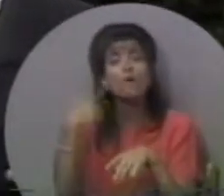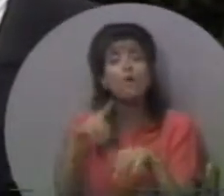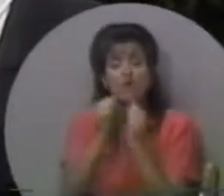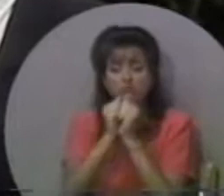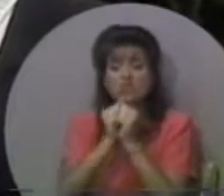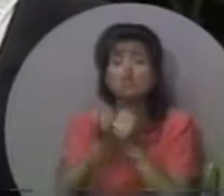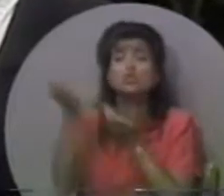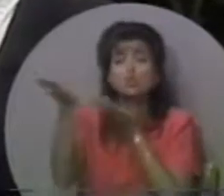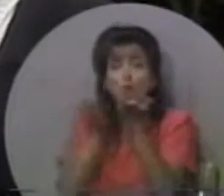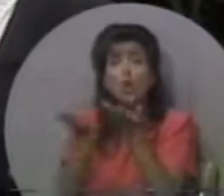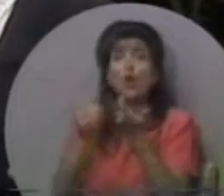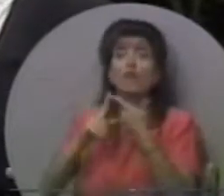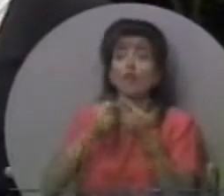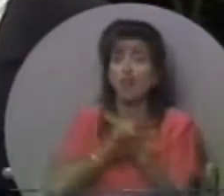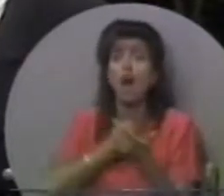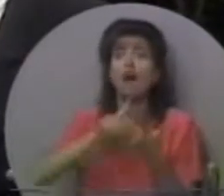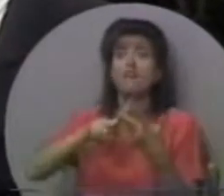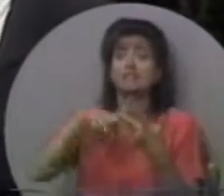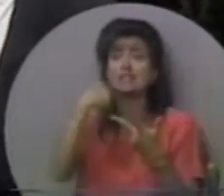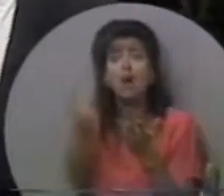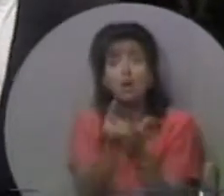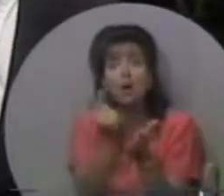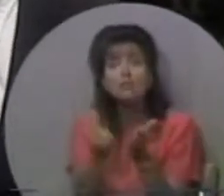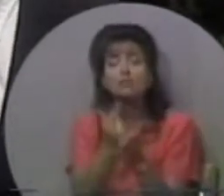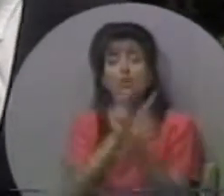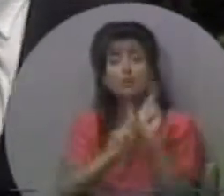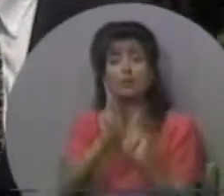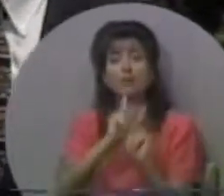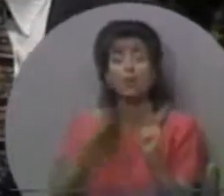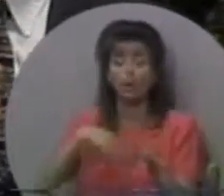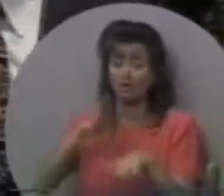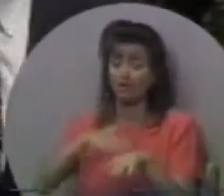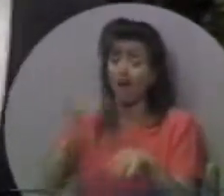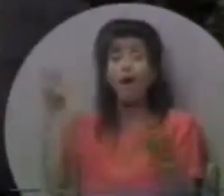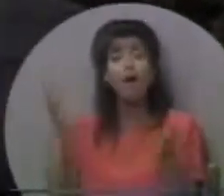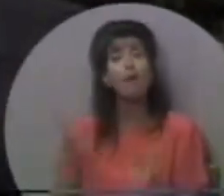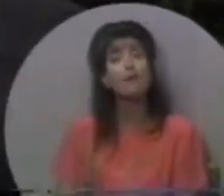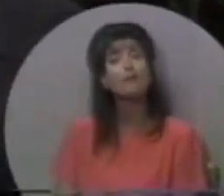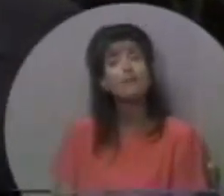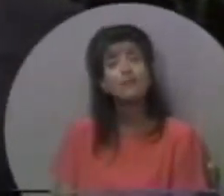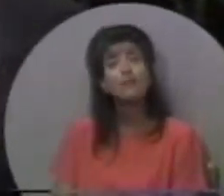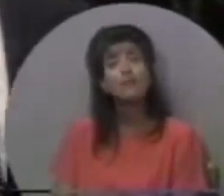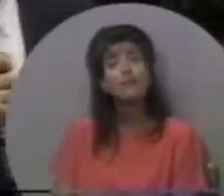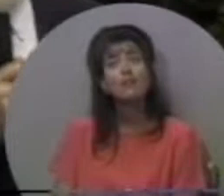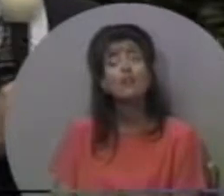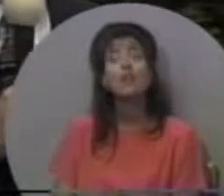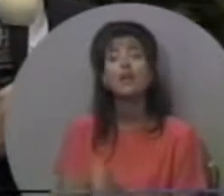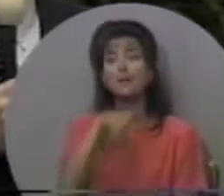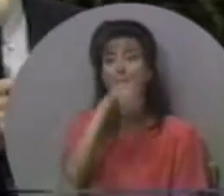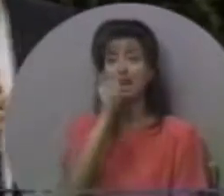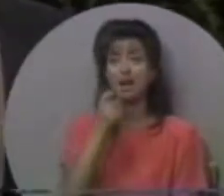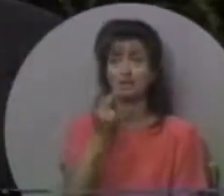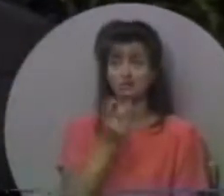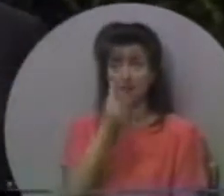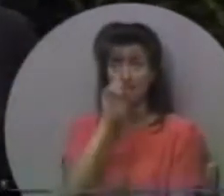Сумка, Лео. Ми покликані разом служити, любити, здобувати душі. Ми покликані через те, що ми віримо, що